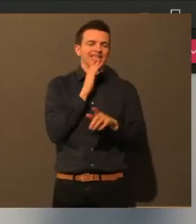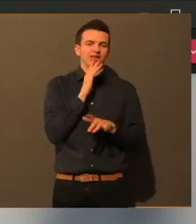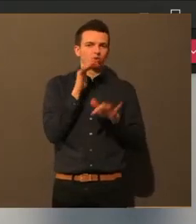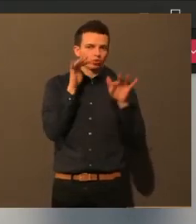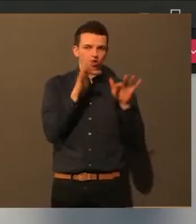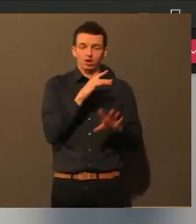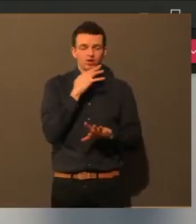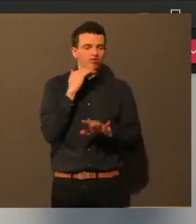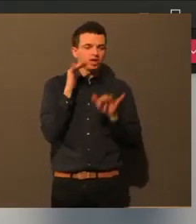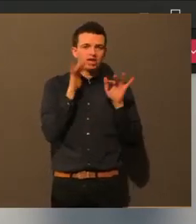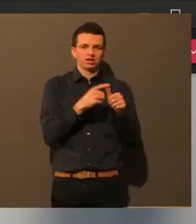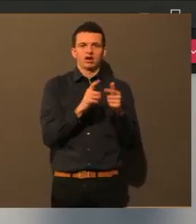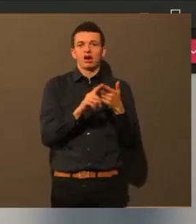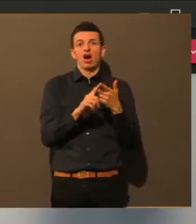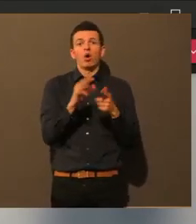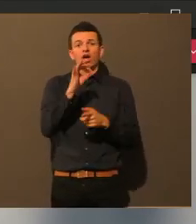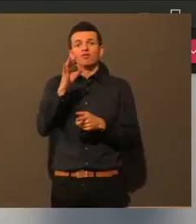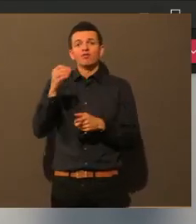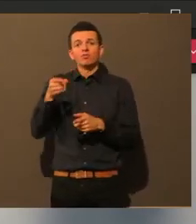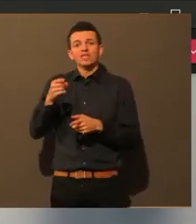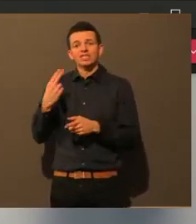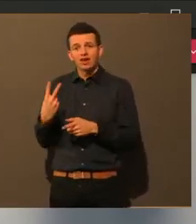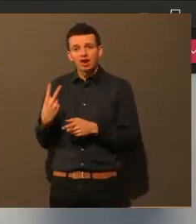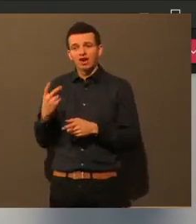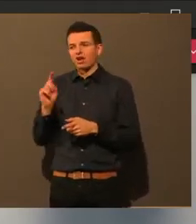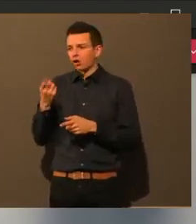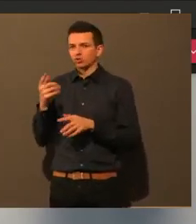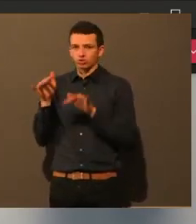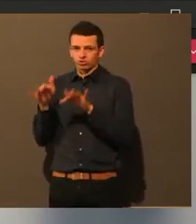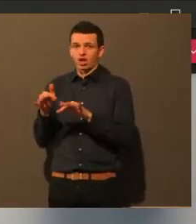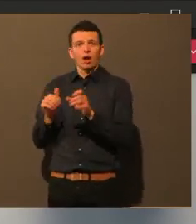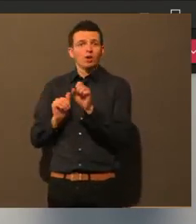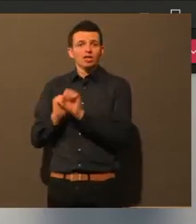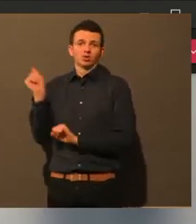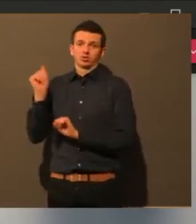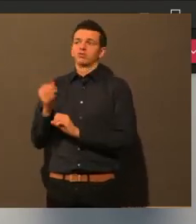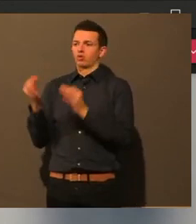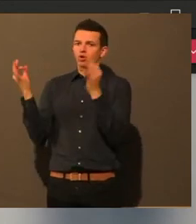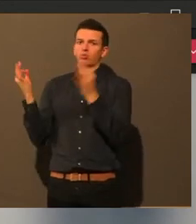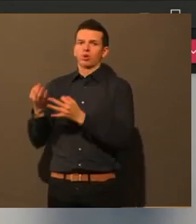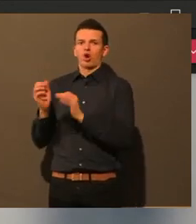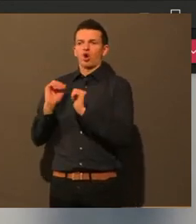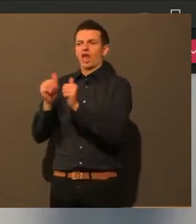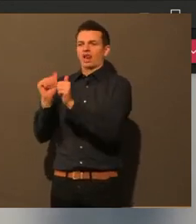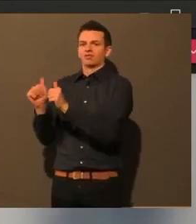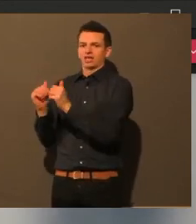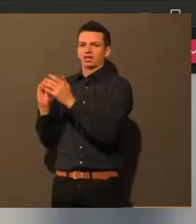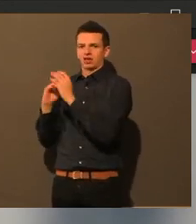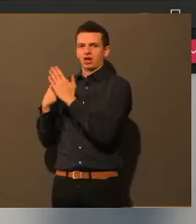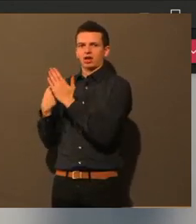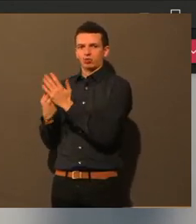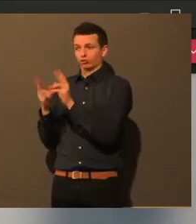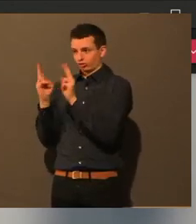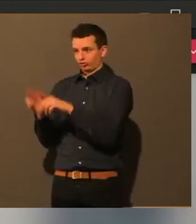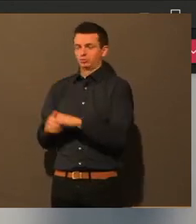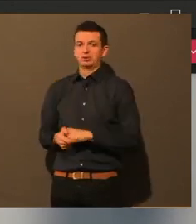notwendig sind, wo man sich gegenseitig helfen kann. Dann habe ich als nächstes den Jonas Wiedemann.